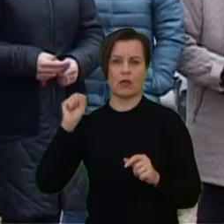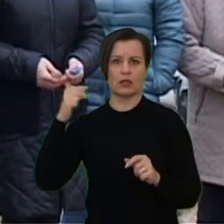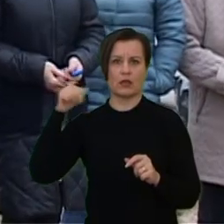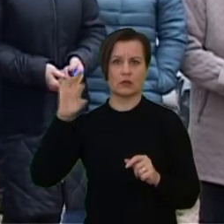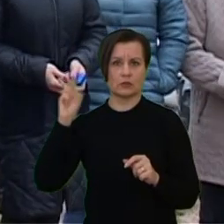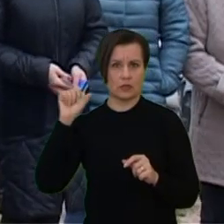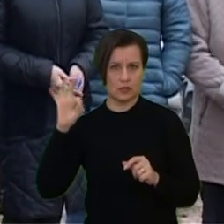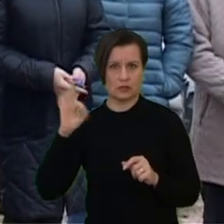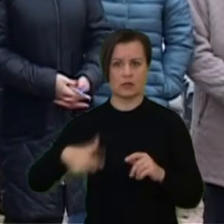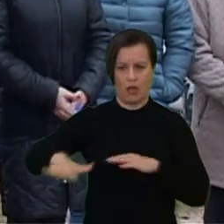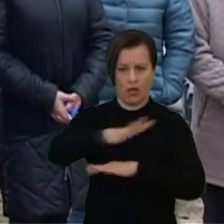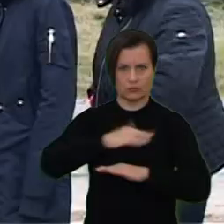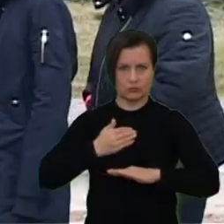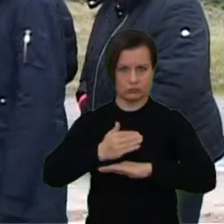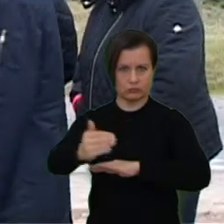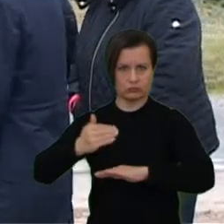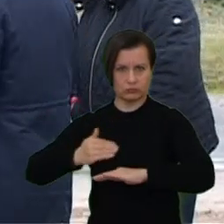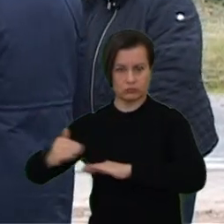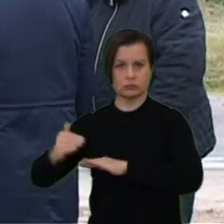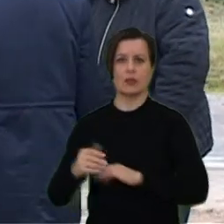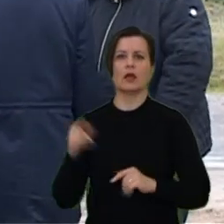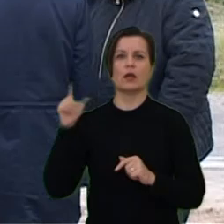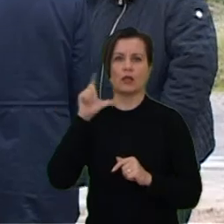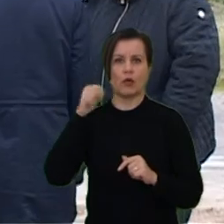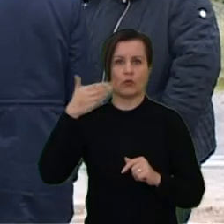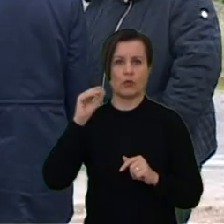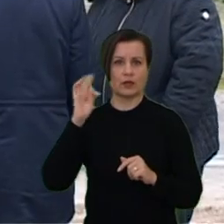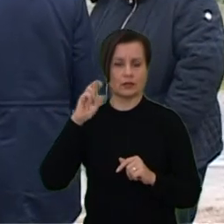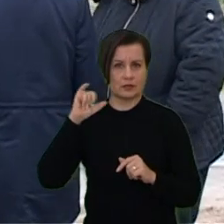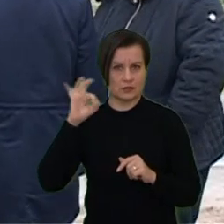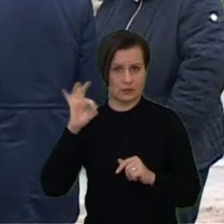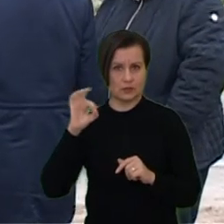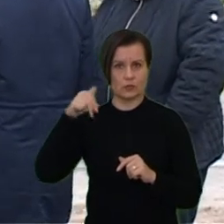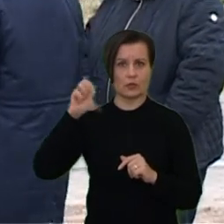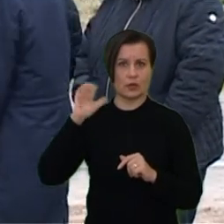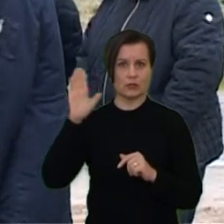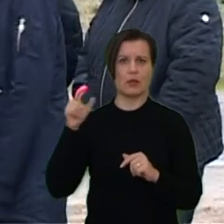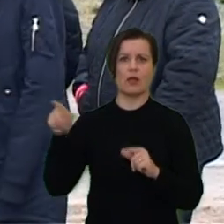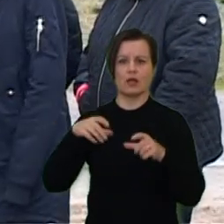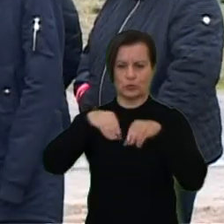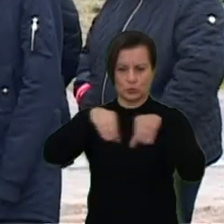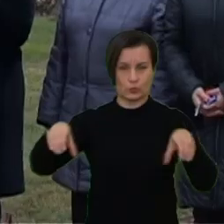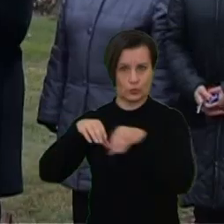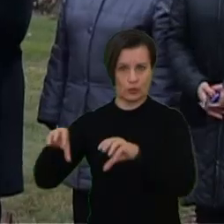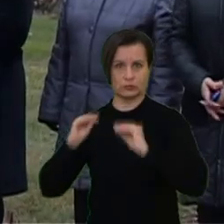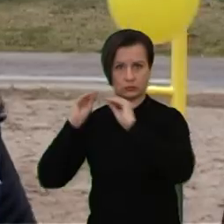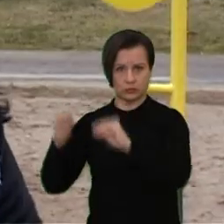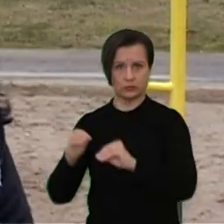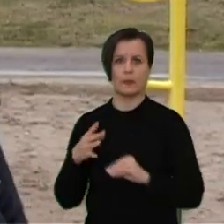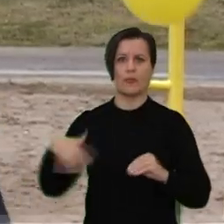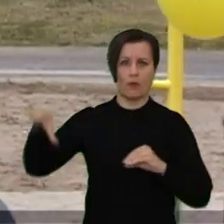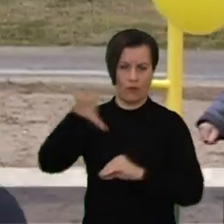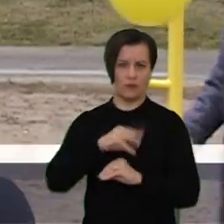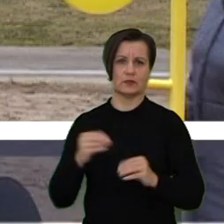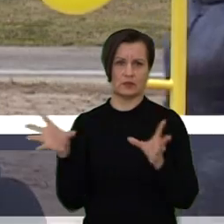ikštelę. Bendrovė laumetris pagamino tvirtus ir patogius suolikus, o visi bendruomis jėgomis sumontavo treniruoklius. Tai